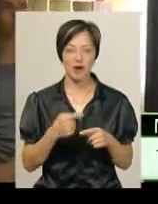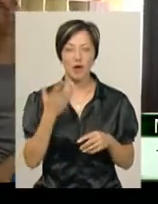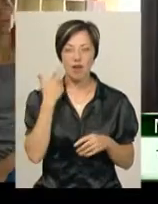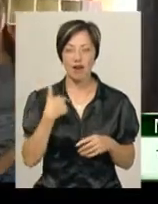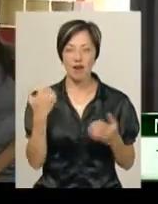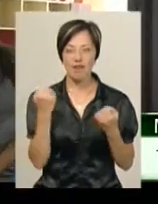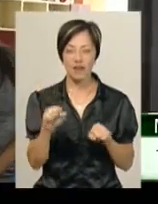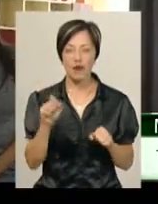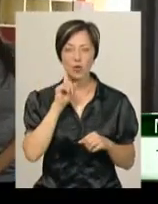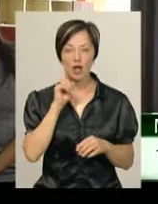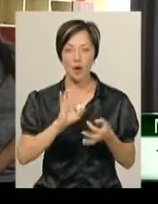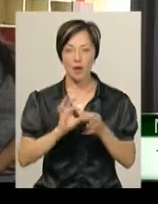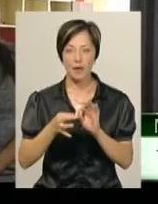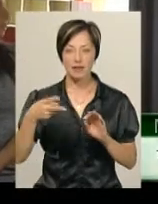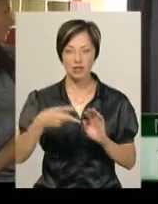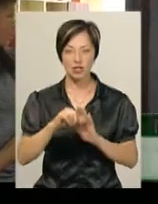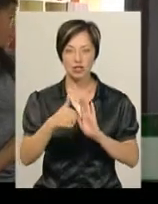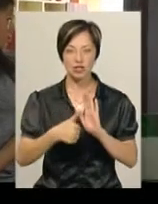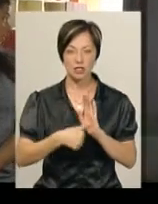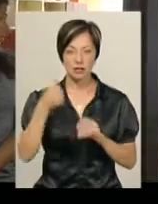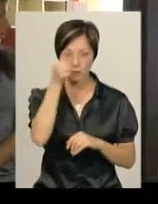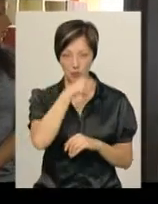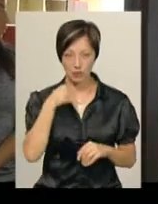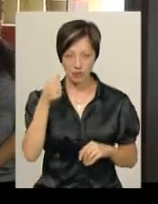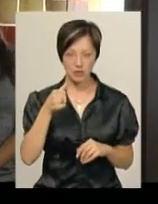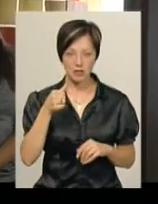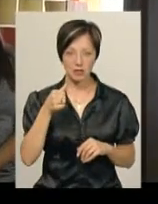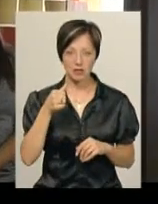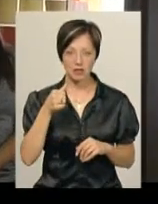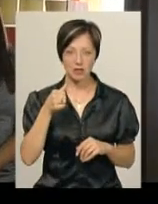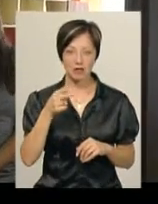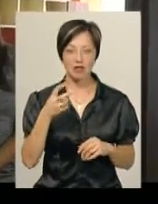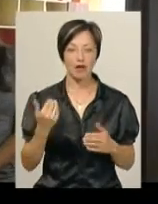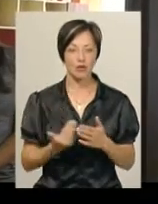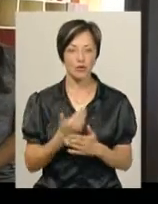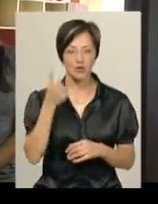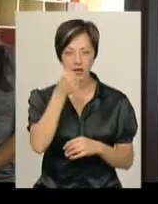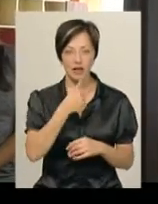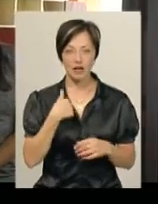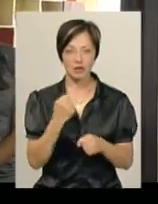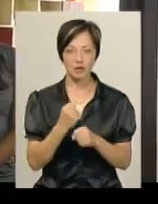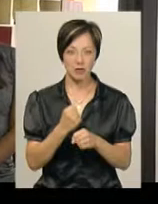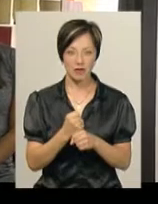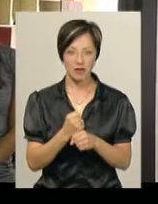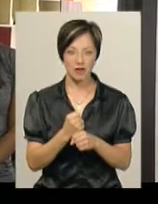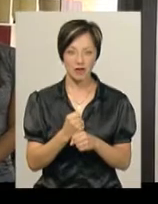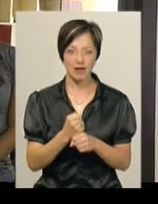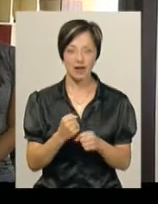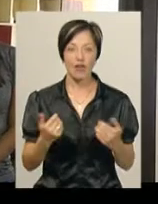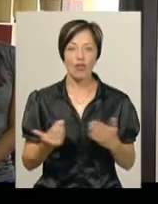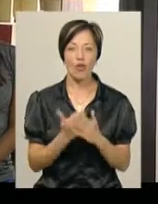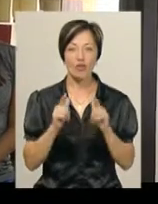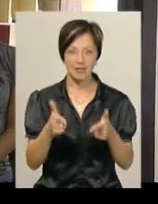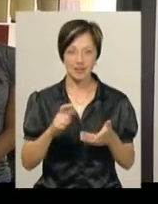олімпіаду. Це було в 2014 році. Уже на Новий рік я зробив таке новоселье,